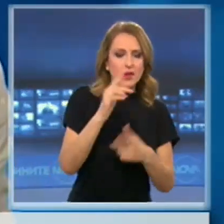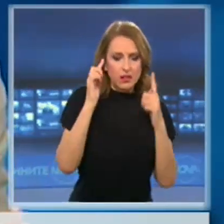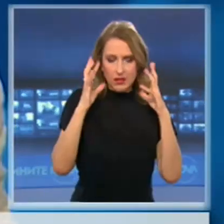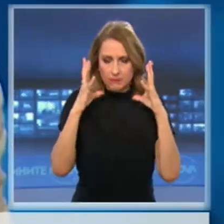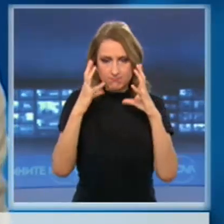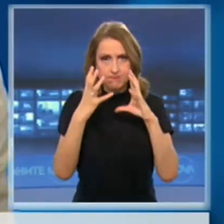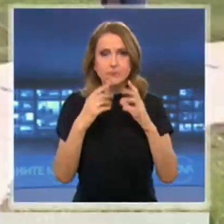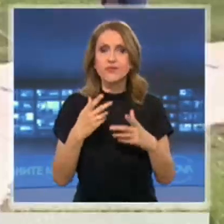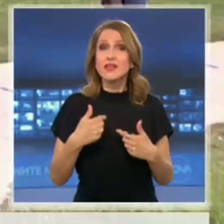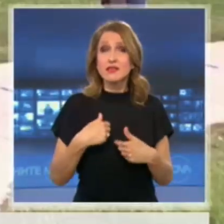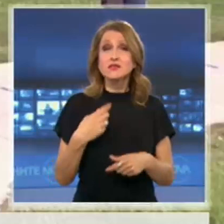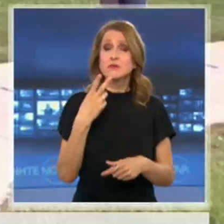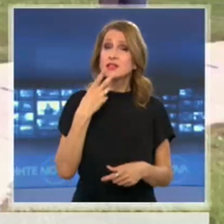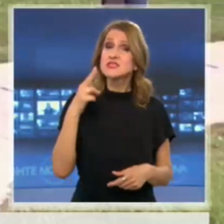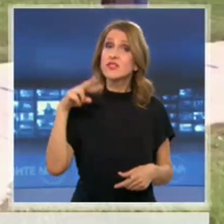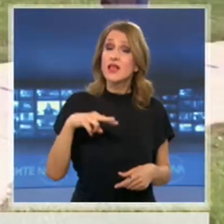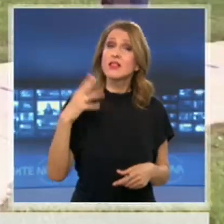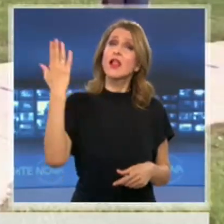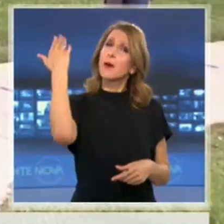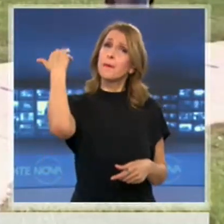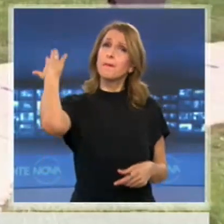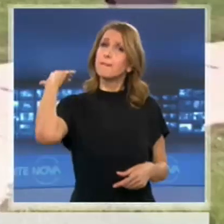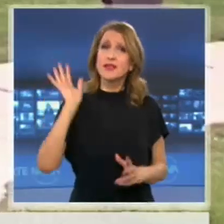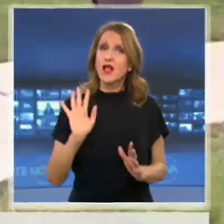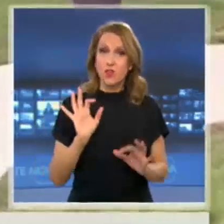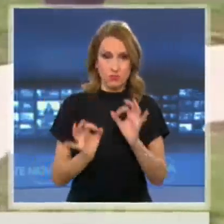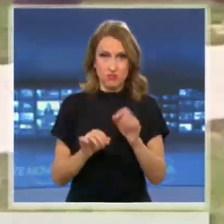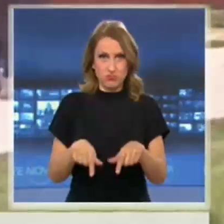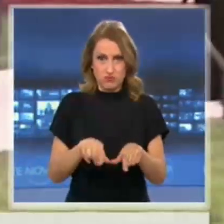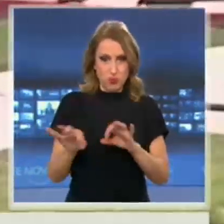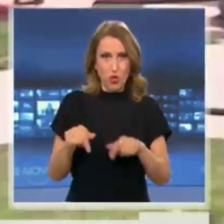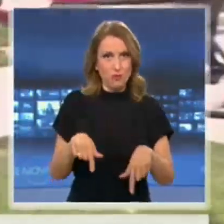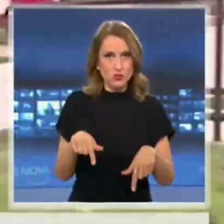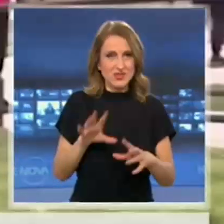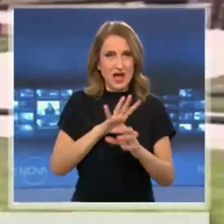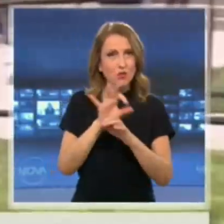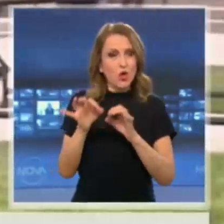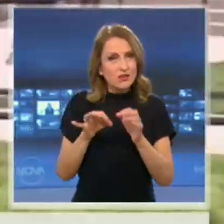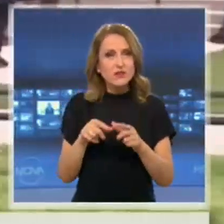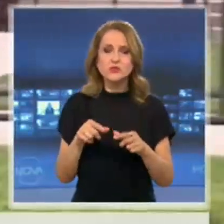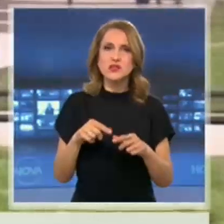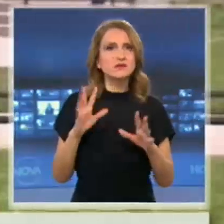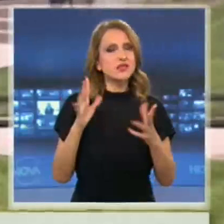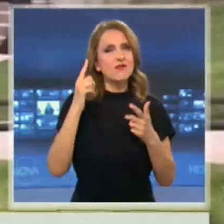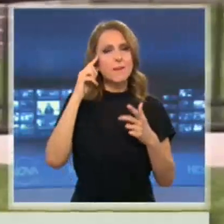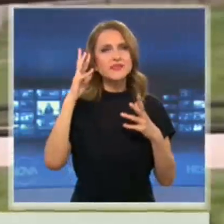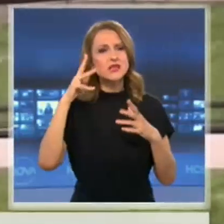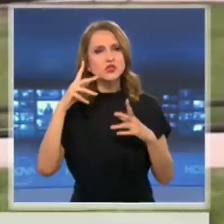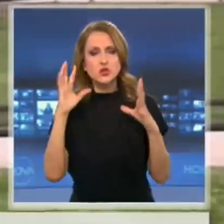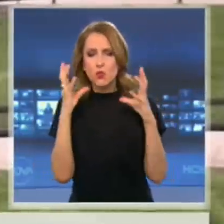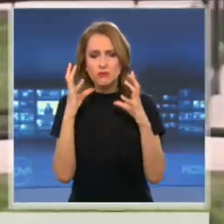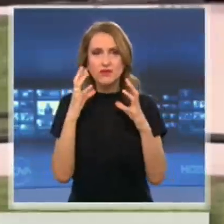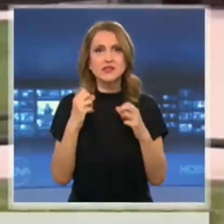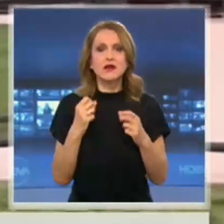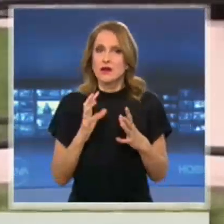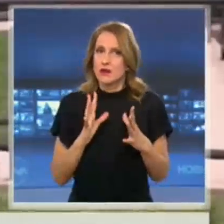Били сме свидетели в миналото, как подобни случаи на економически кризи засилват броя на хората с проблеми в психичното здраве. Това